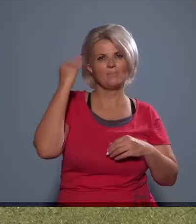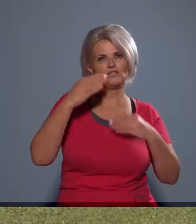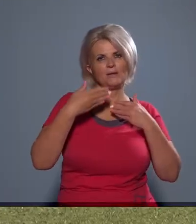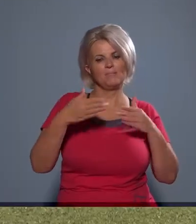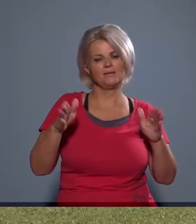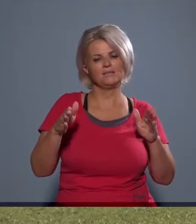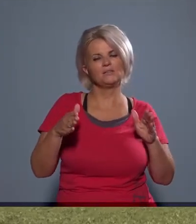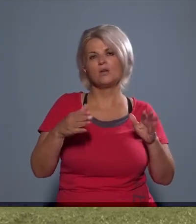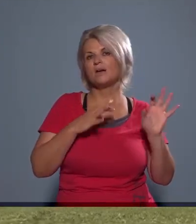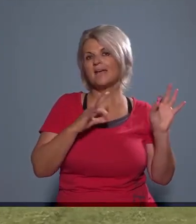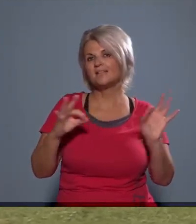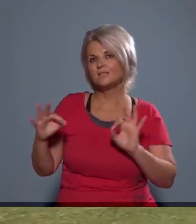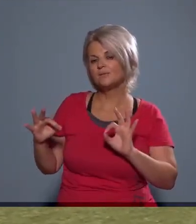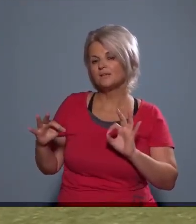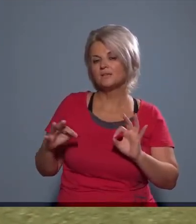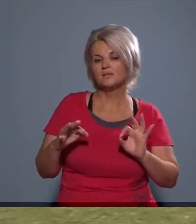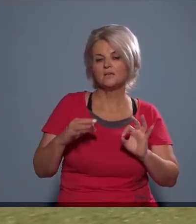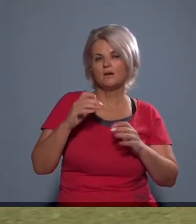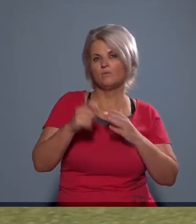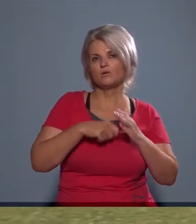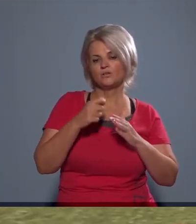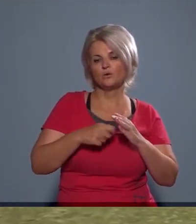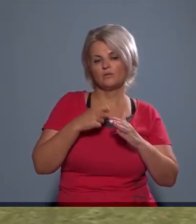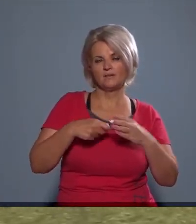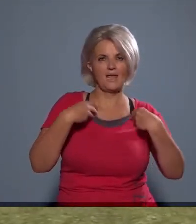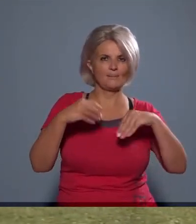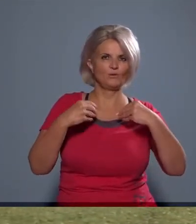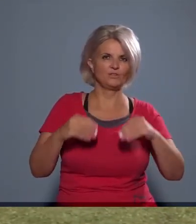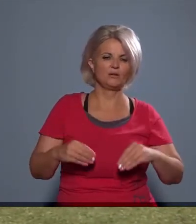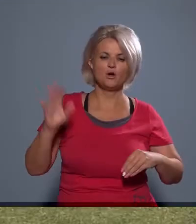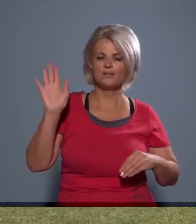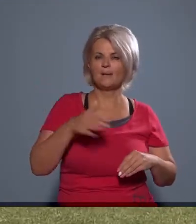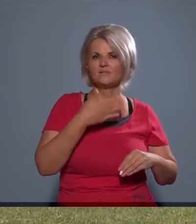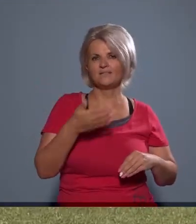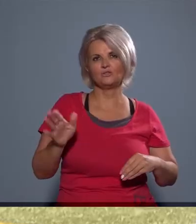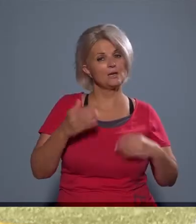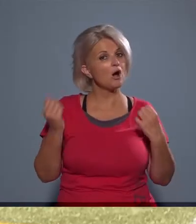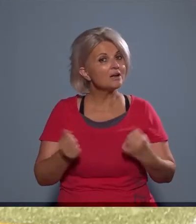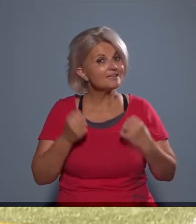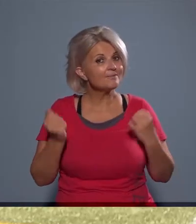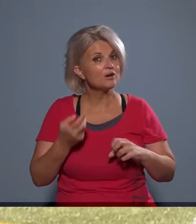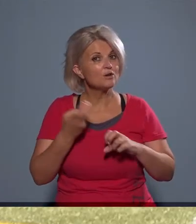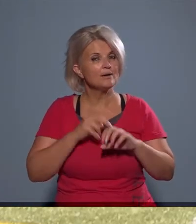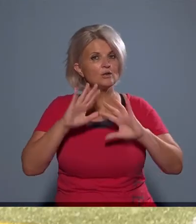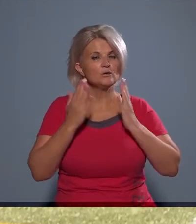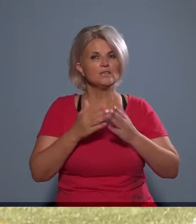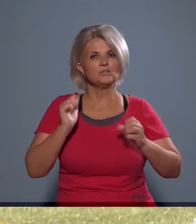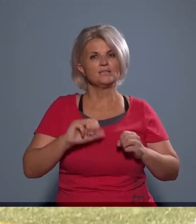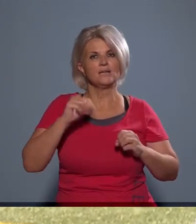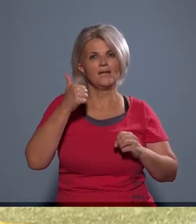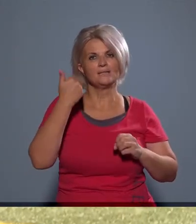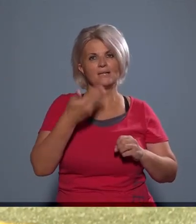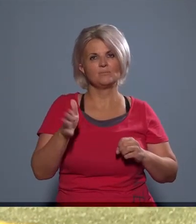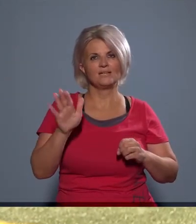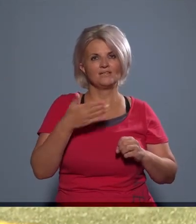alpolgármestere nyitotta meg ezt a sokoldalú rendezvényt, melynek forgatókönyvét is megosztotta velem. A nemzetiségek igen aktív a Kőbányán,